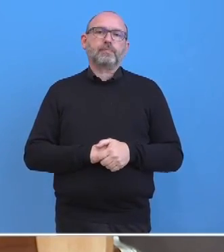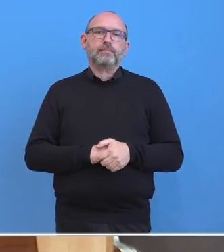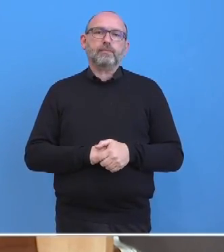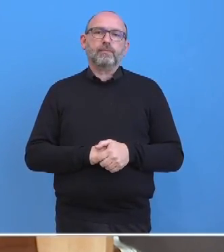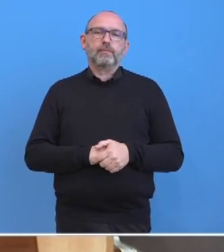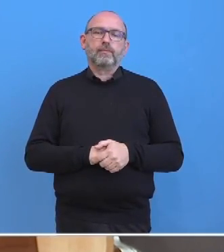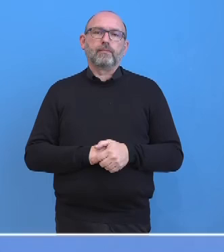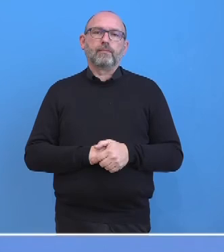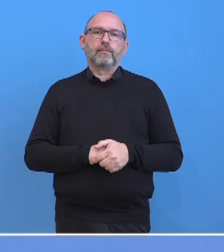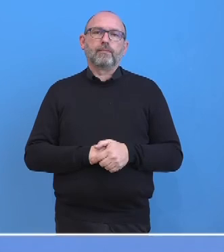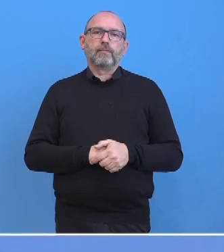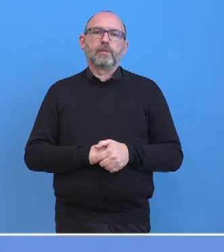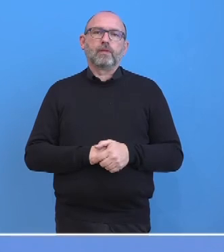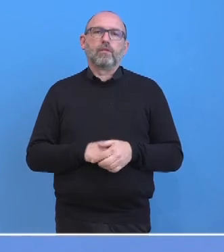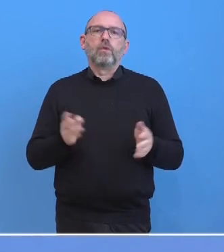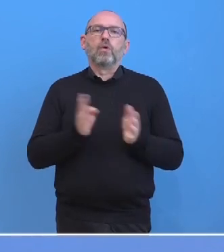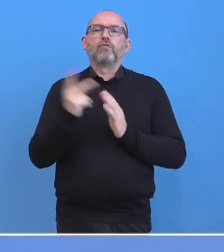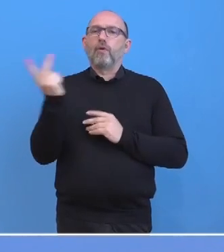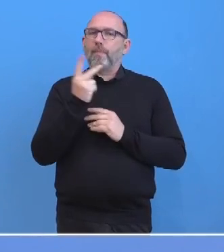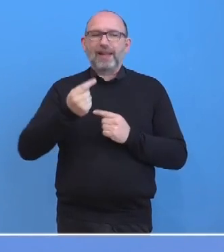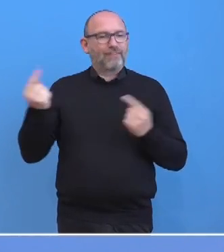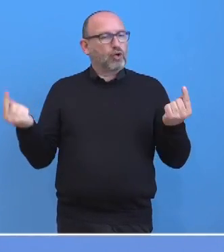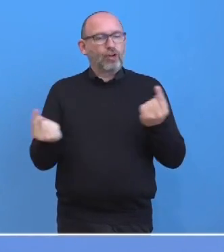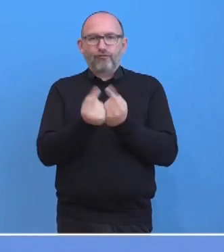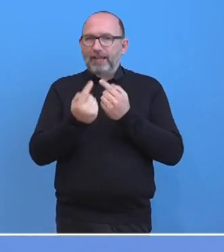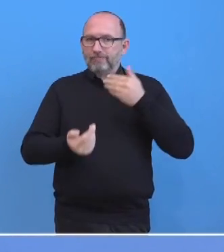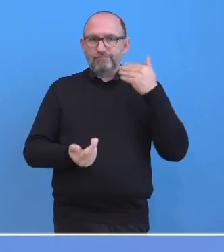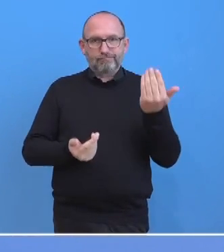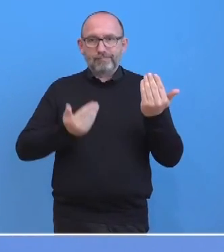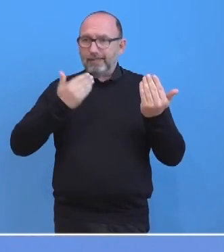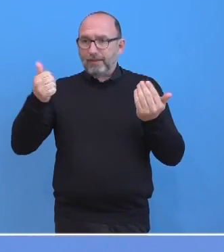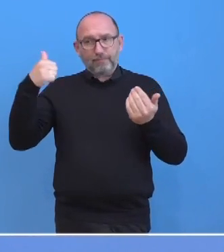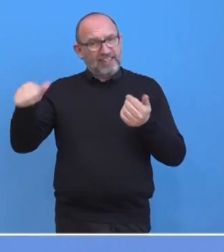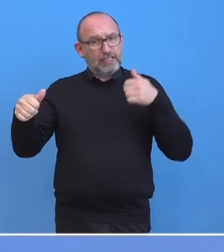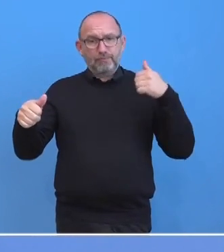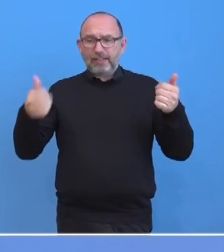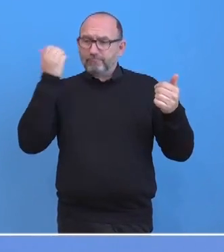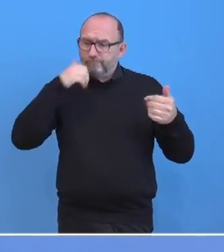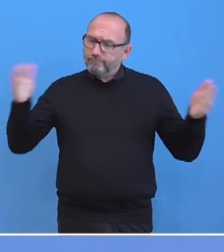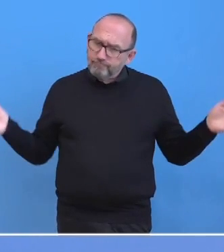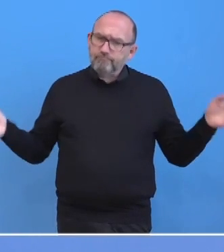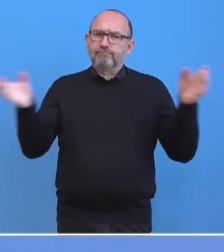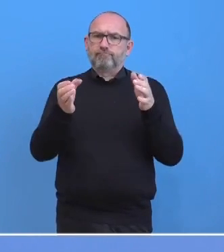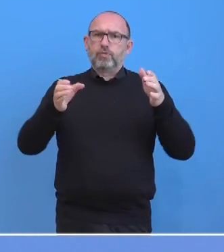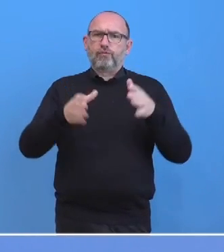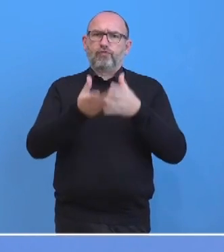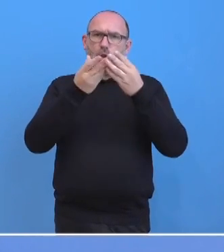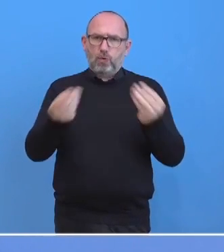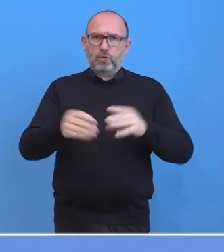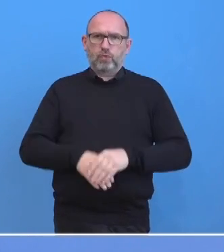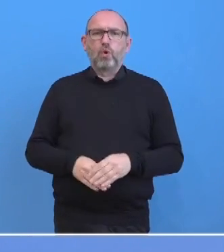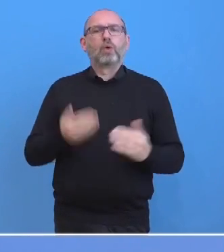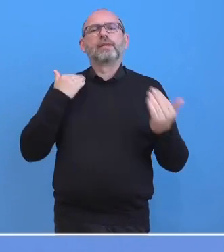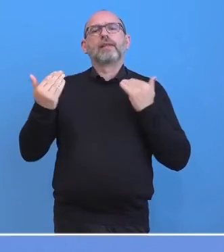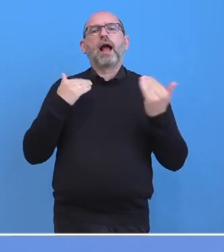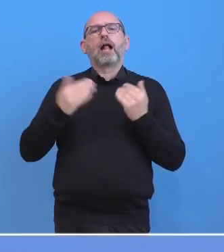dafür beide Seiten im Konflikt gleichermaßen in der Pflicht dazu beizutragen. Diese Haltung hat der Außenminister